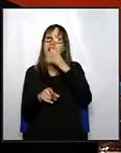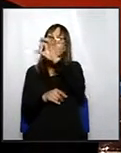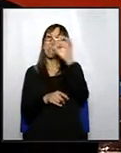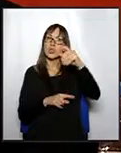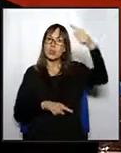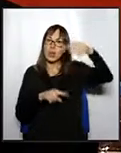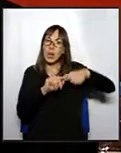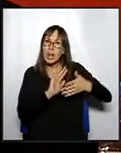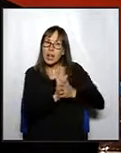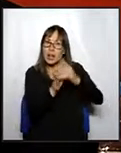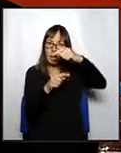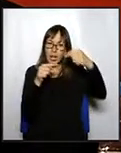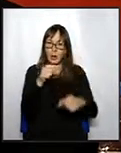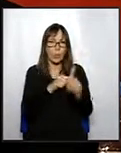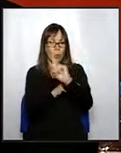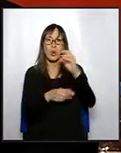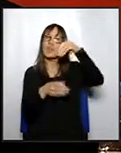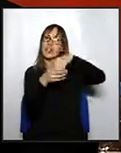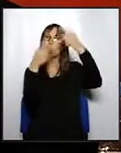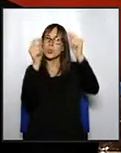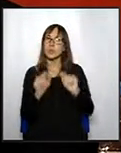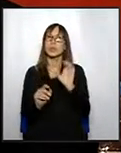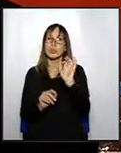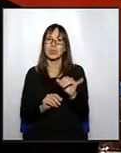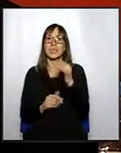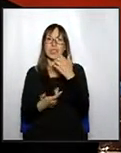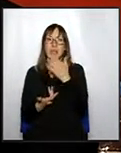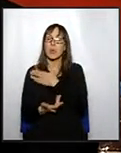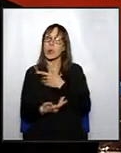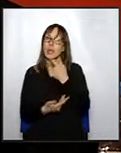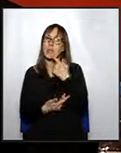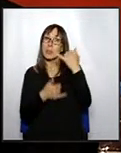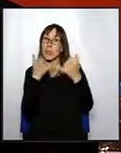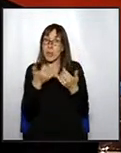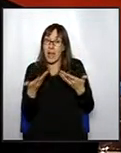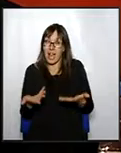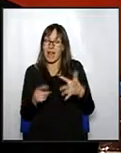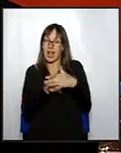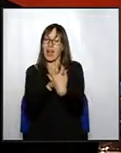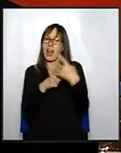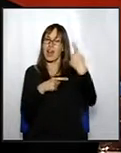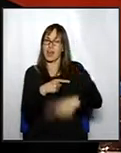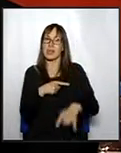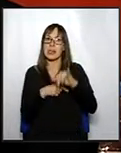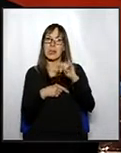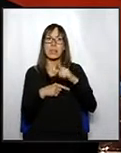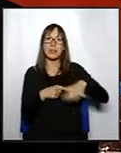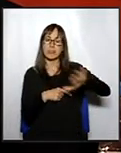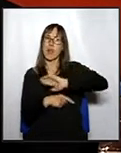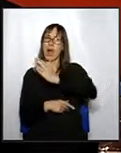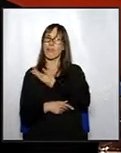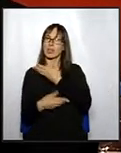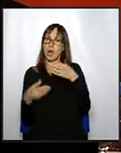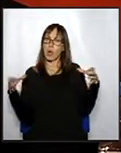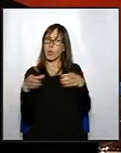que es proposa dins de l'àmbit pressupostari. Així doncs, i tenint en compte que estem parlant clarament d'un problema que existeix i que afecta en un àmpli col·lectiu de persones,